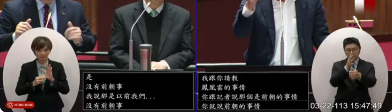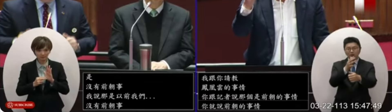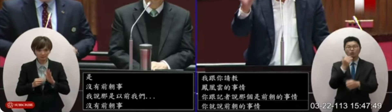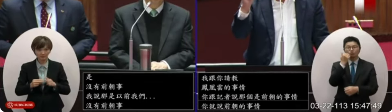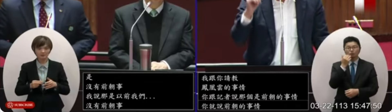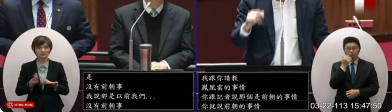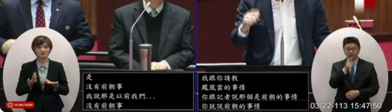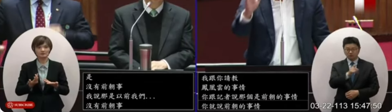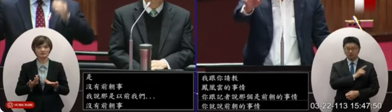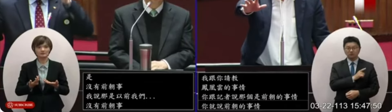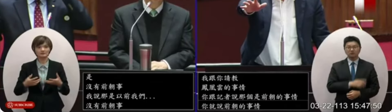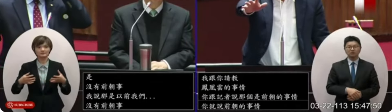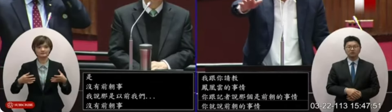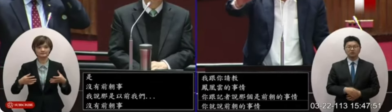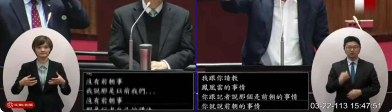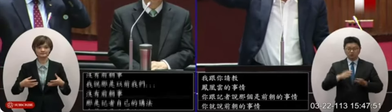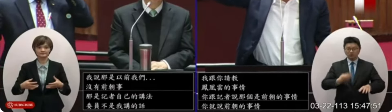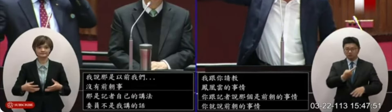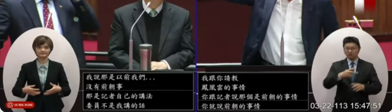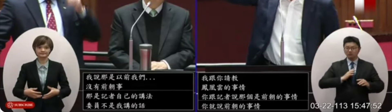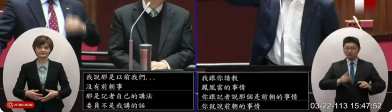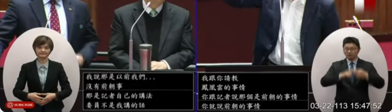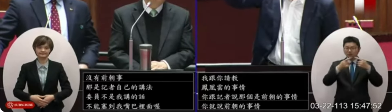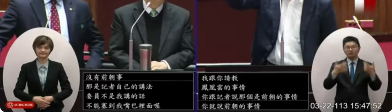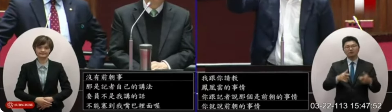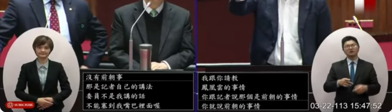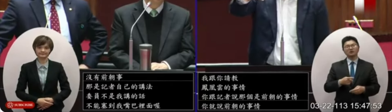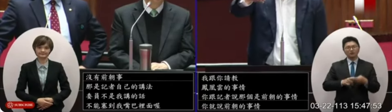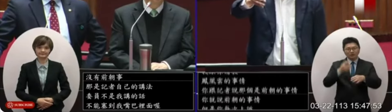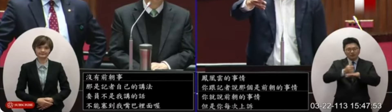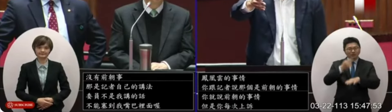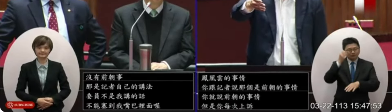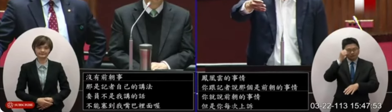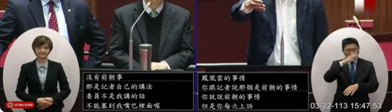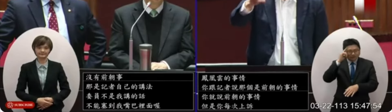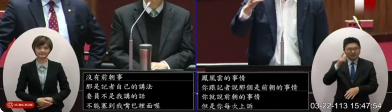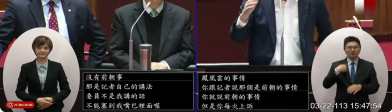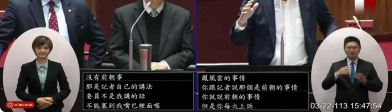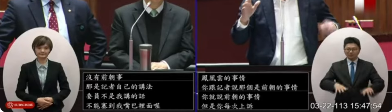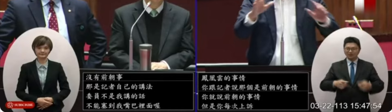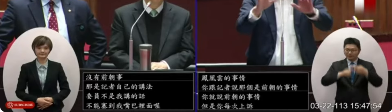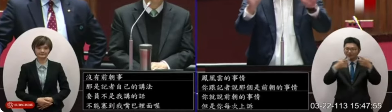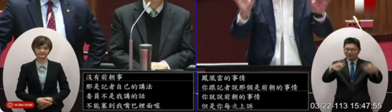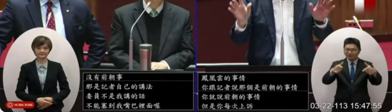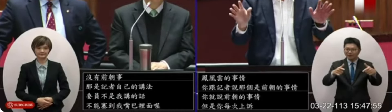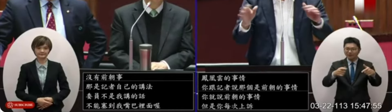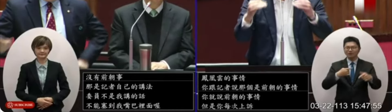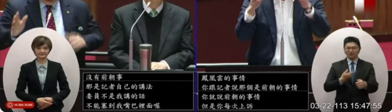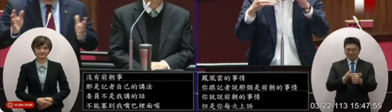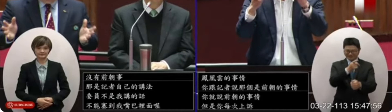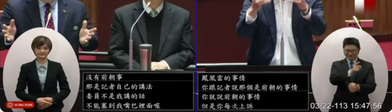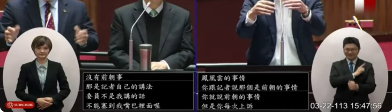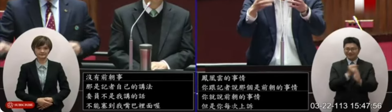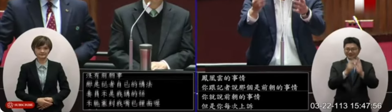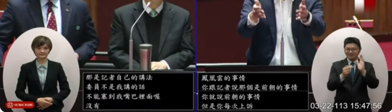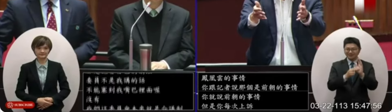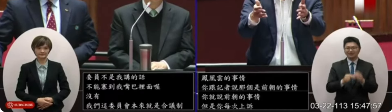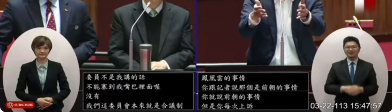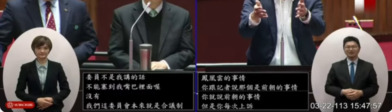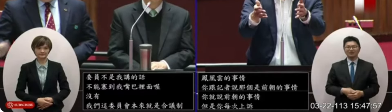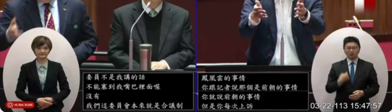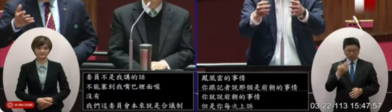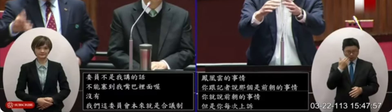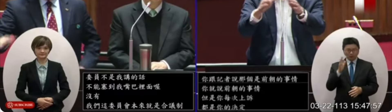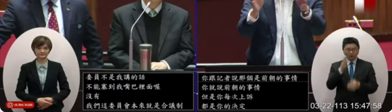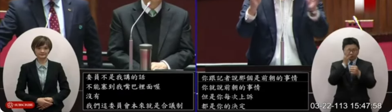一下如果你推給我不是跟你辯論不好意思那個主席我不是跟他辯論我已經讓你一直講但是我有問問題